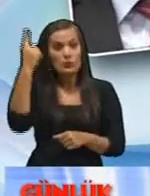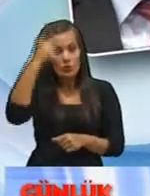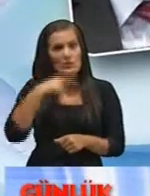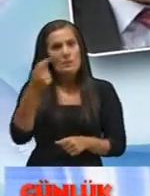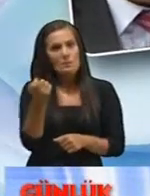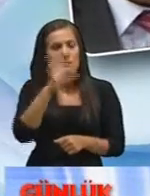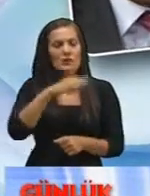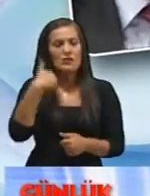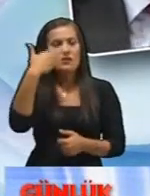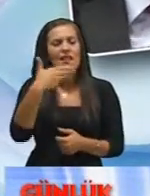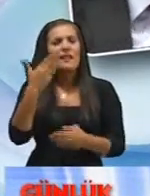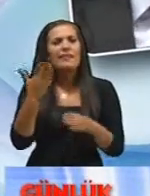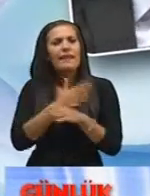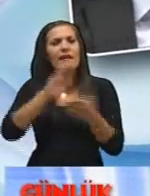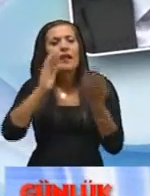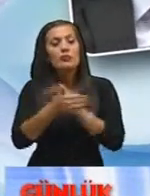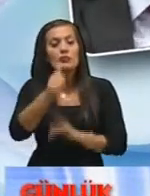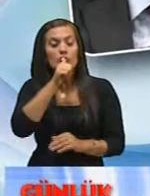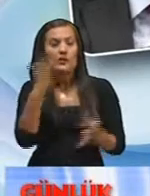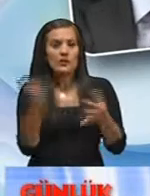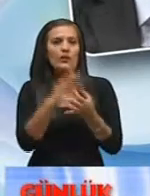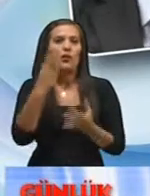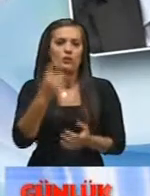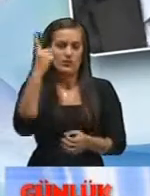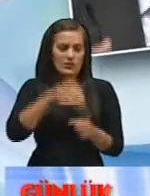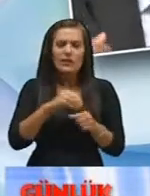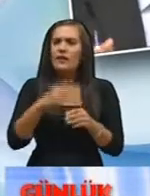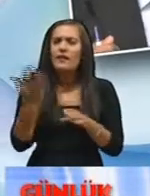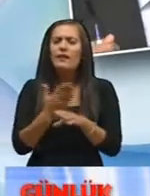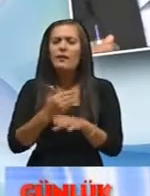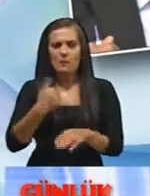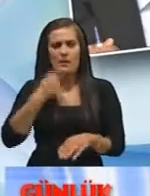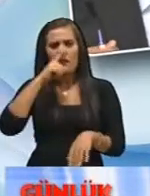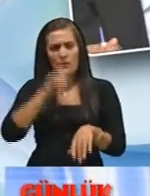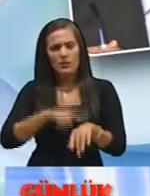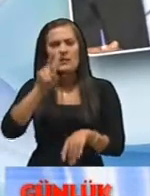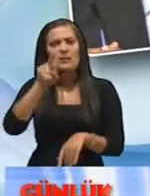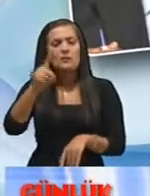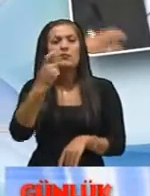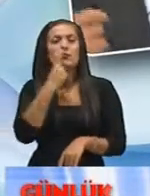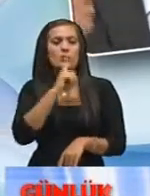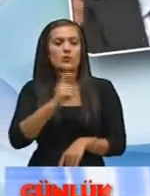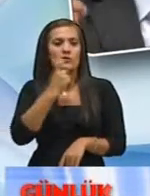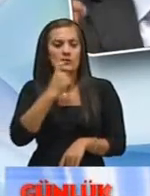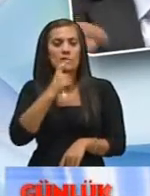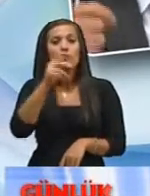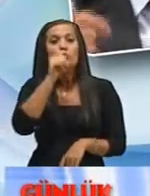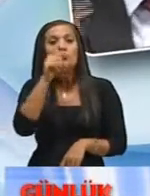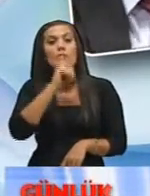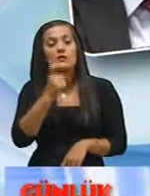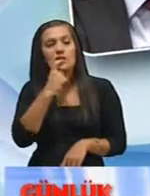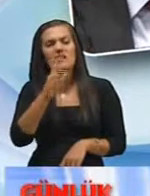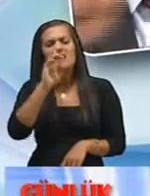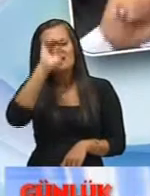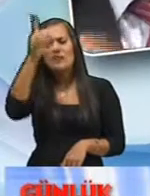sonra değineceğimiz proje Neden asrın Çünkü suyla ilgili bir proje Neden Ben inanıyorum ki 21. yüzyıl Su yüzyılı Ama